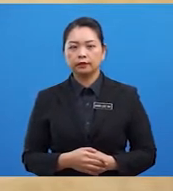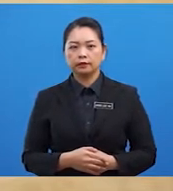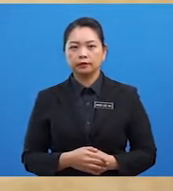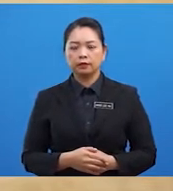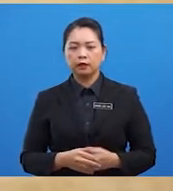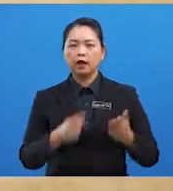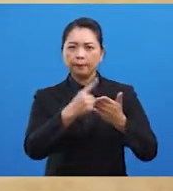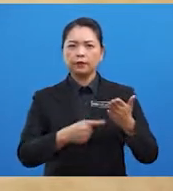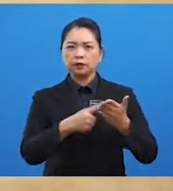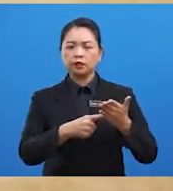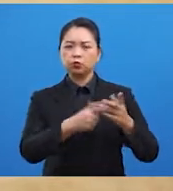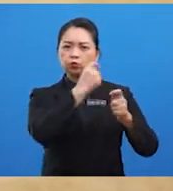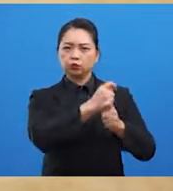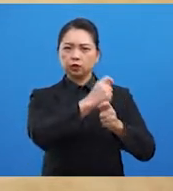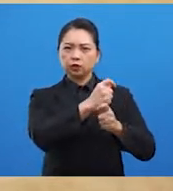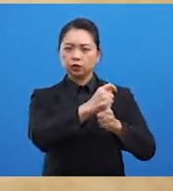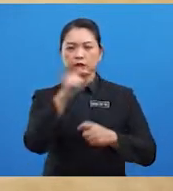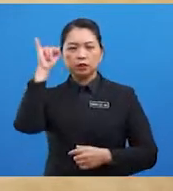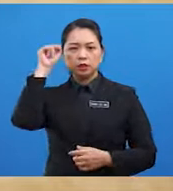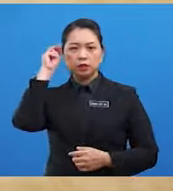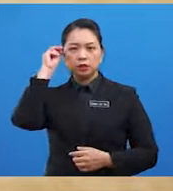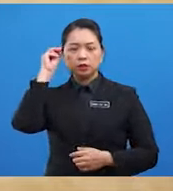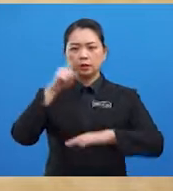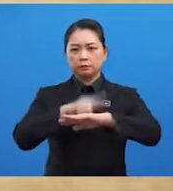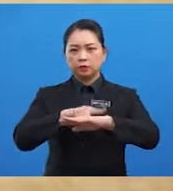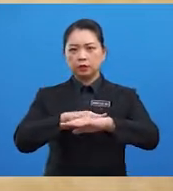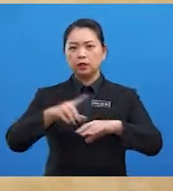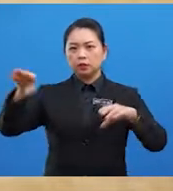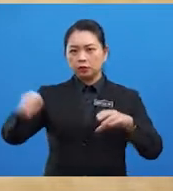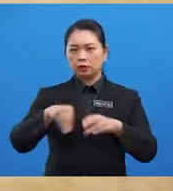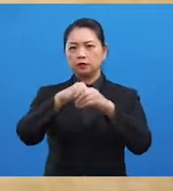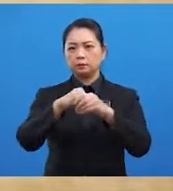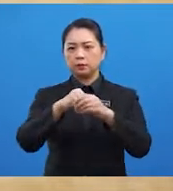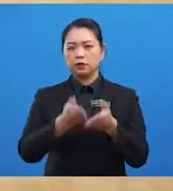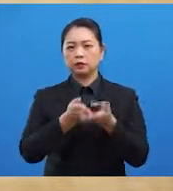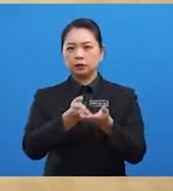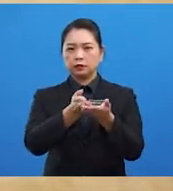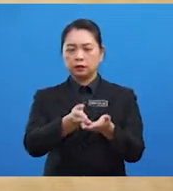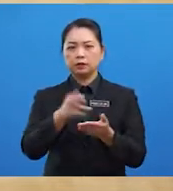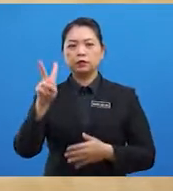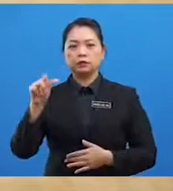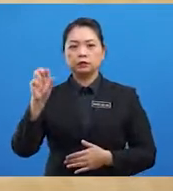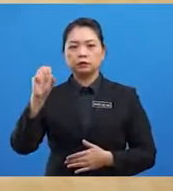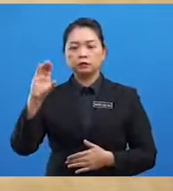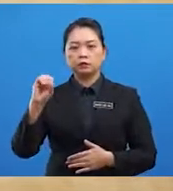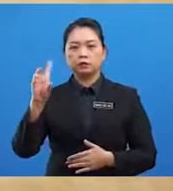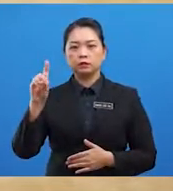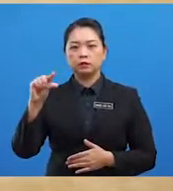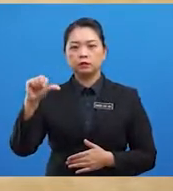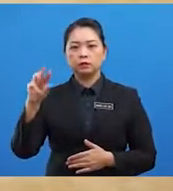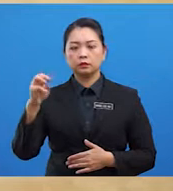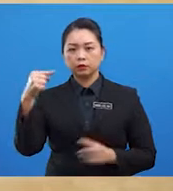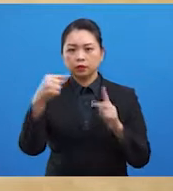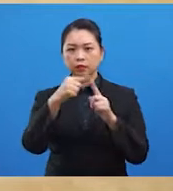apakah tugas Ibnu Majid ketika menyertai pelayaran waskodagama ke